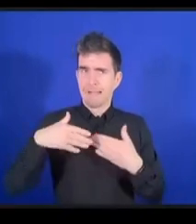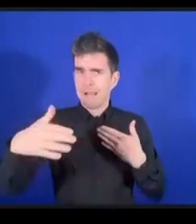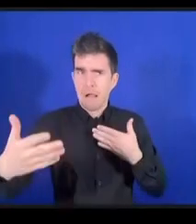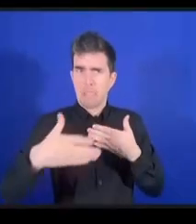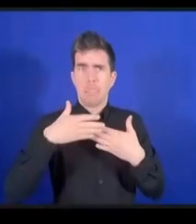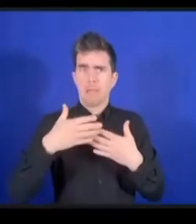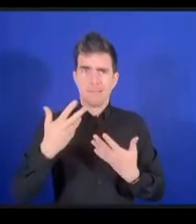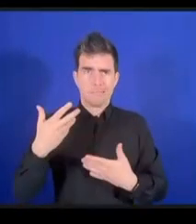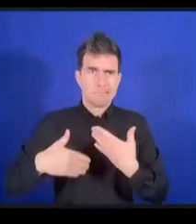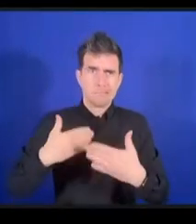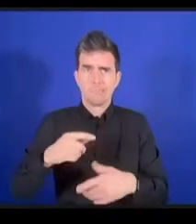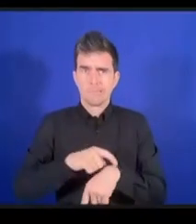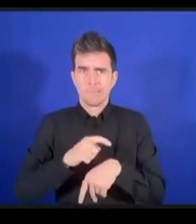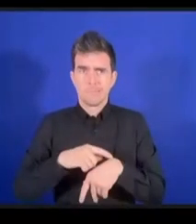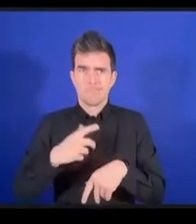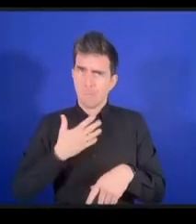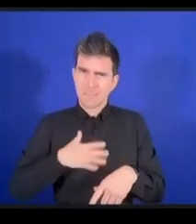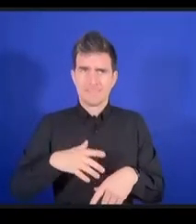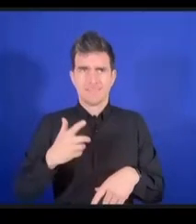réflective